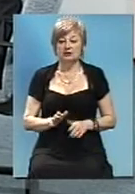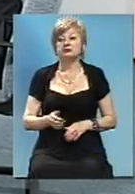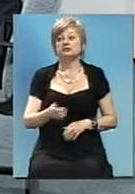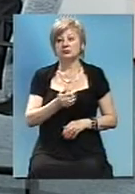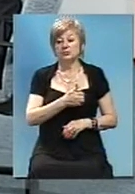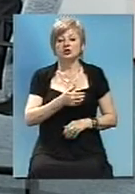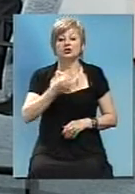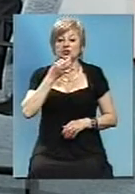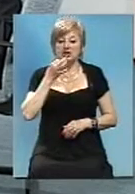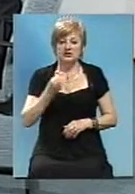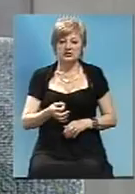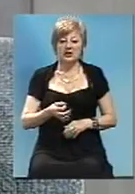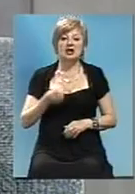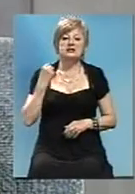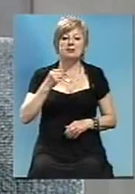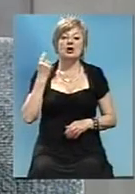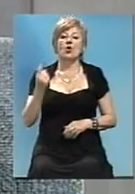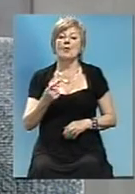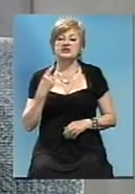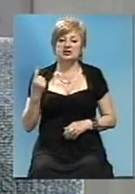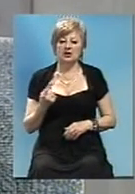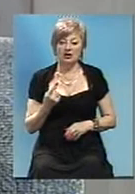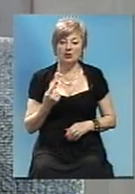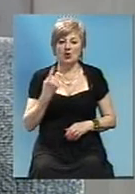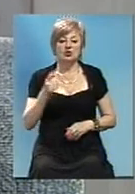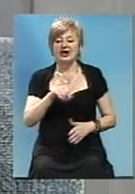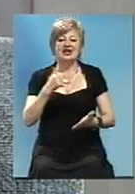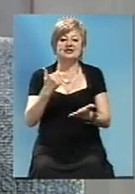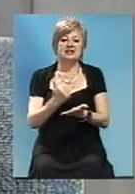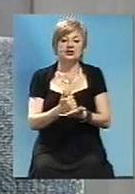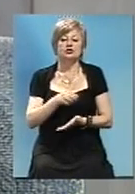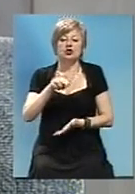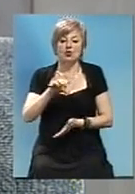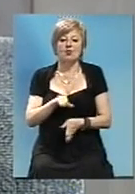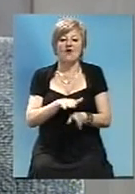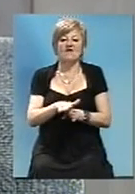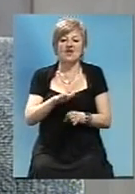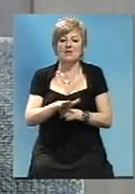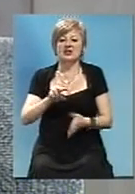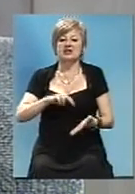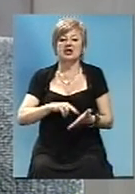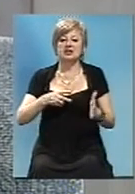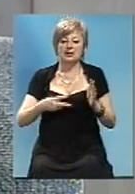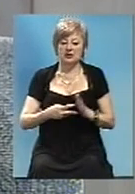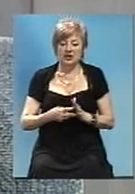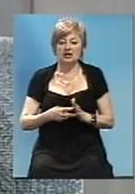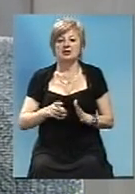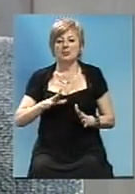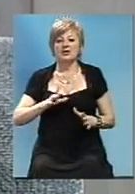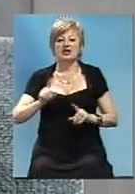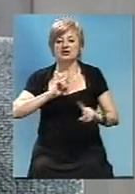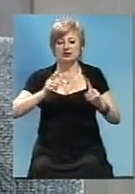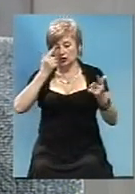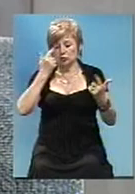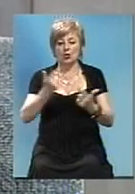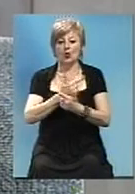сказати, що Запорожская область одна із лідерів по выполнению планов. Было на совещанні озвучено